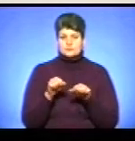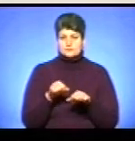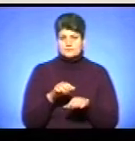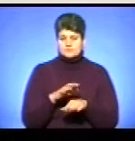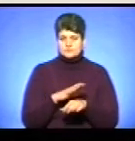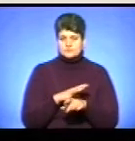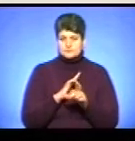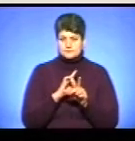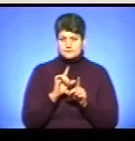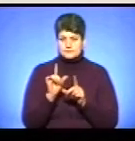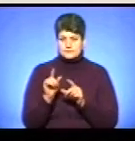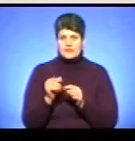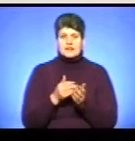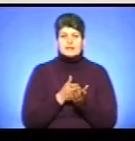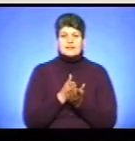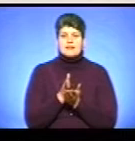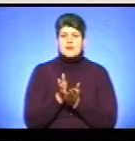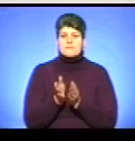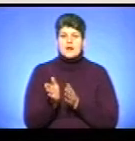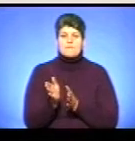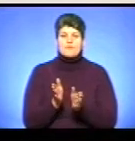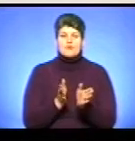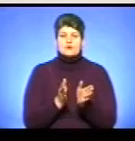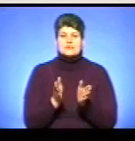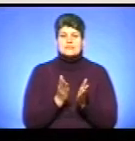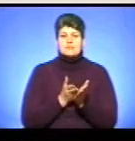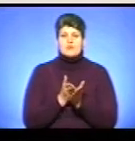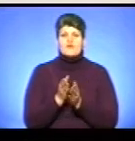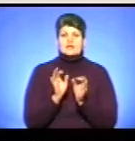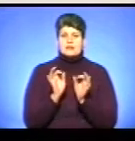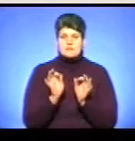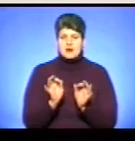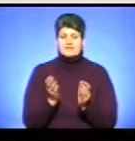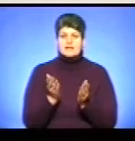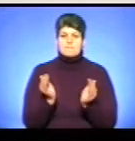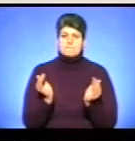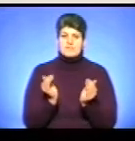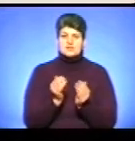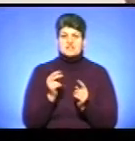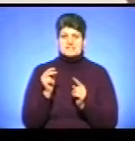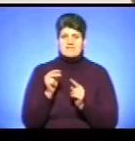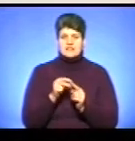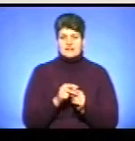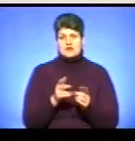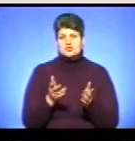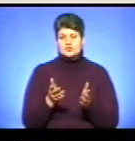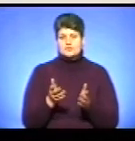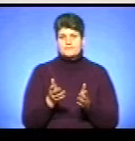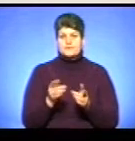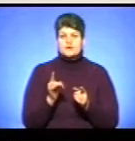і в який напрямок спрямувати правильно, де менш завантажено, щоб